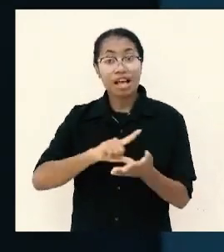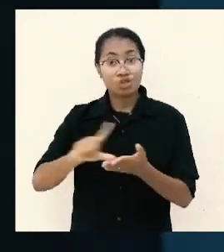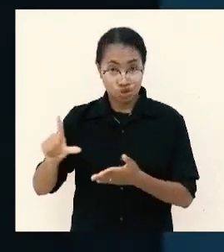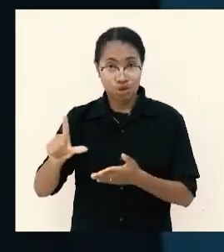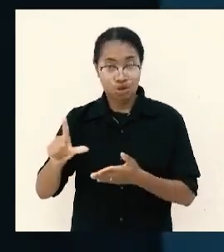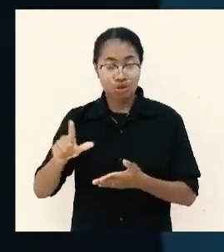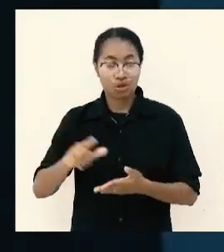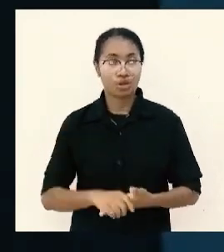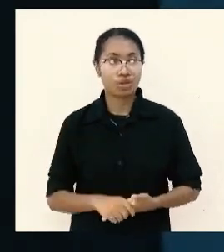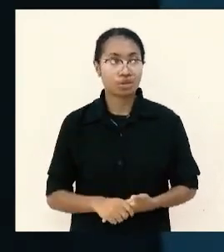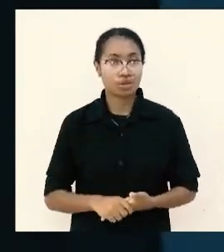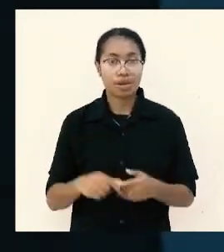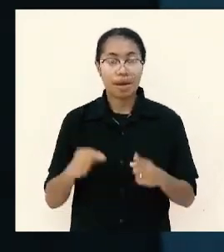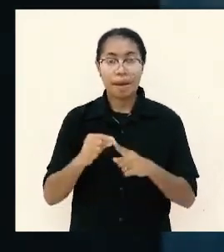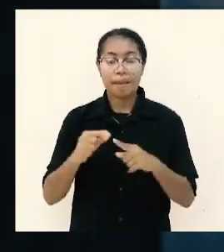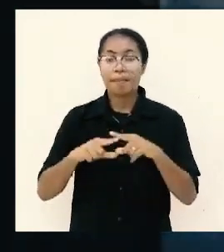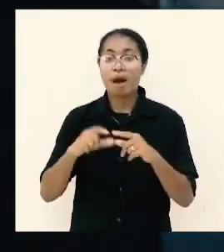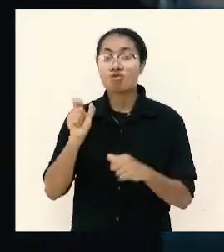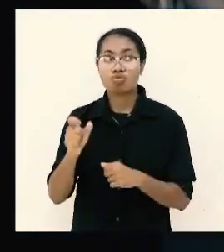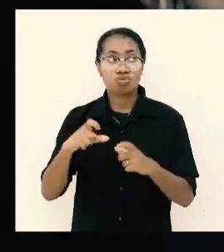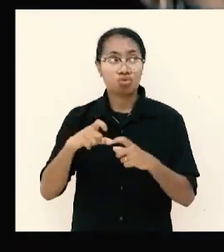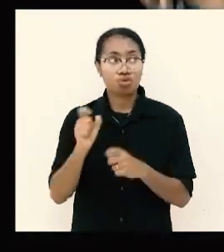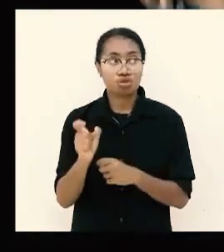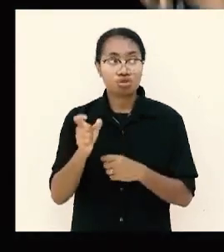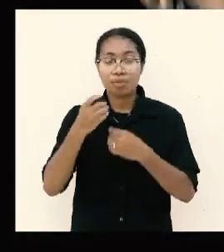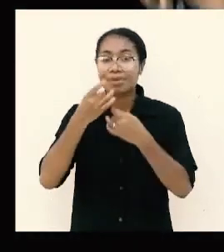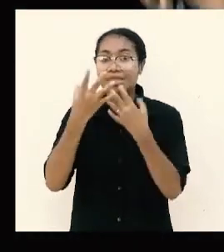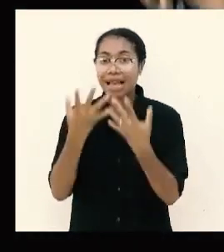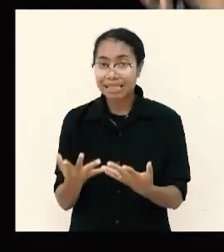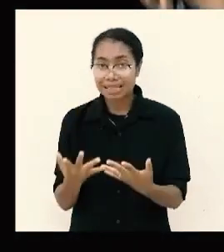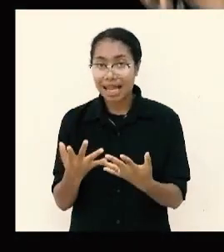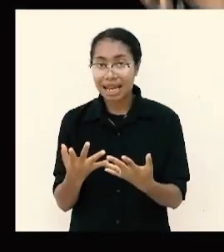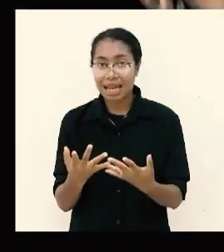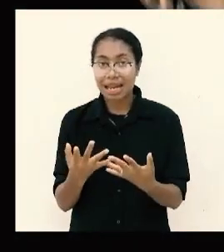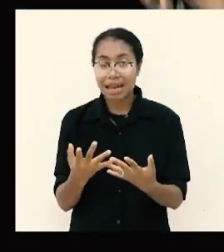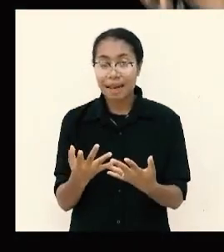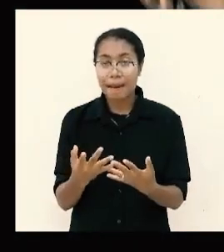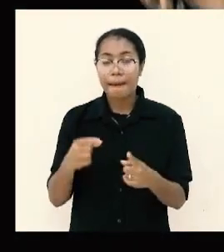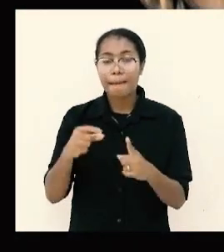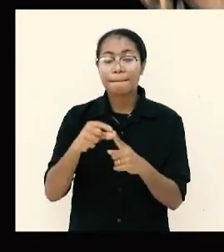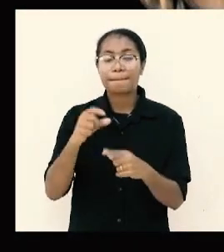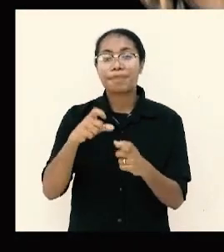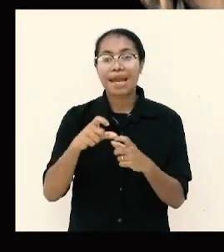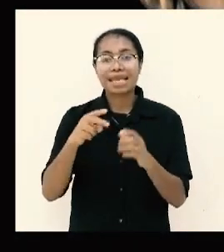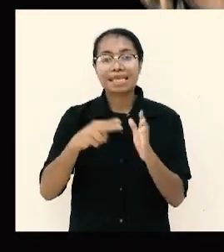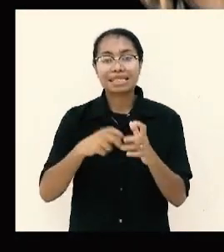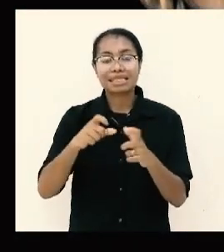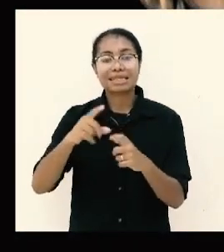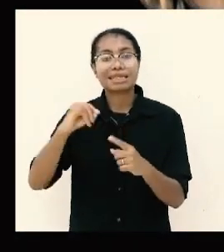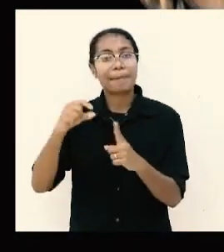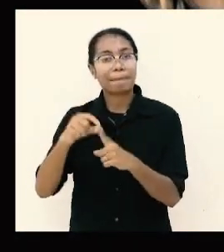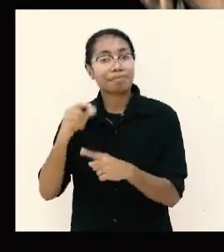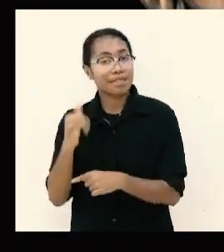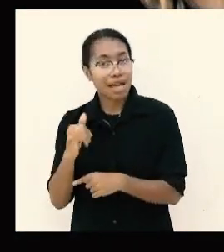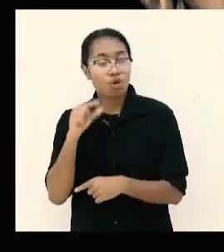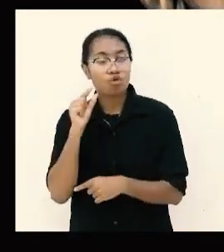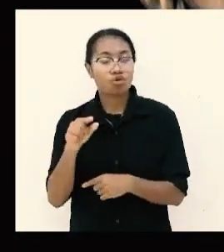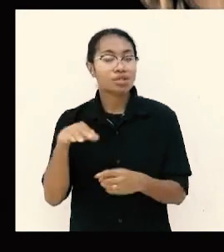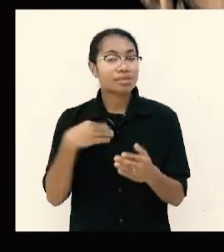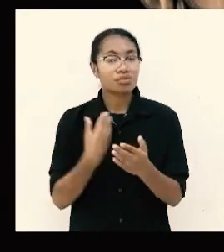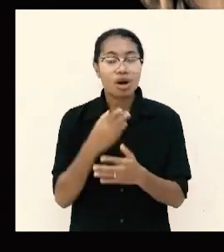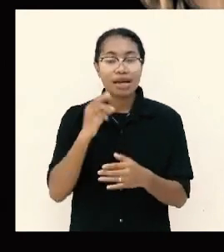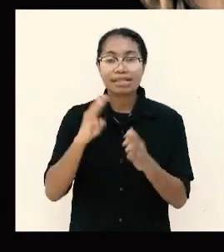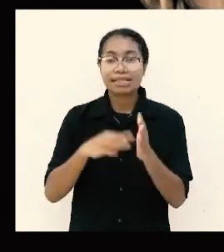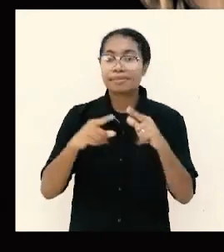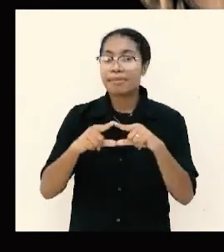Paulus menjelaskan sejumlah prinsipnya kepada jamaat Filipi dia